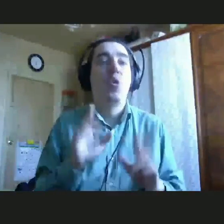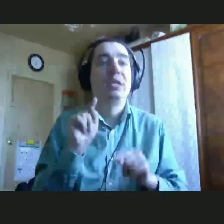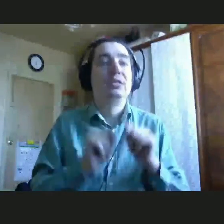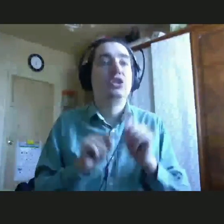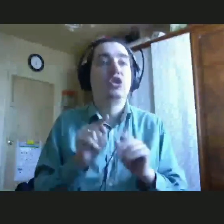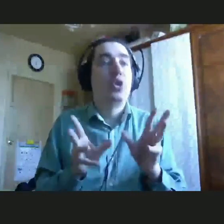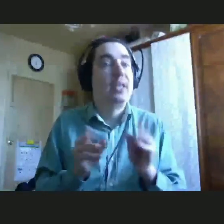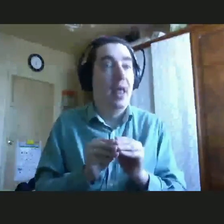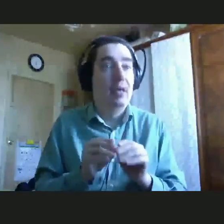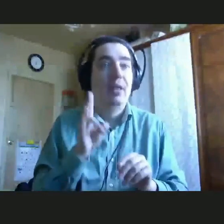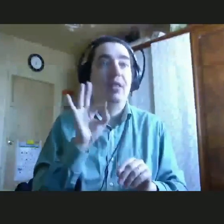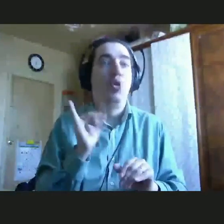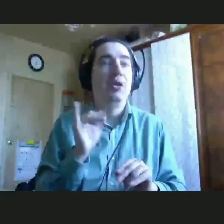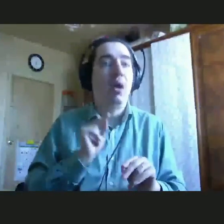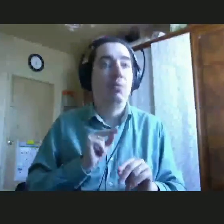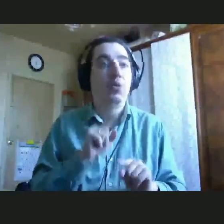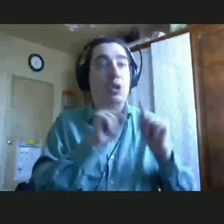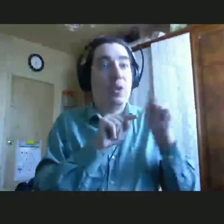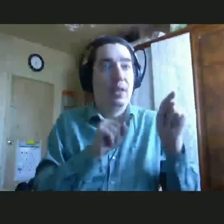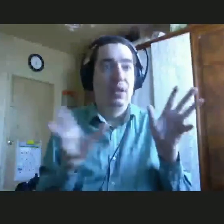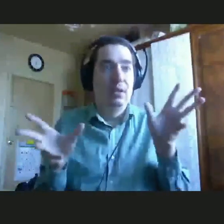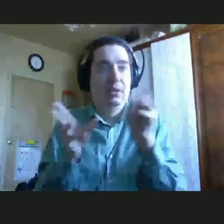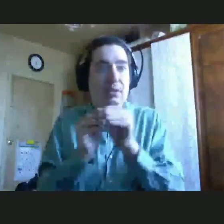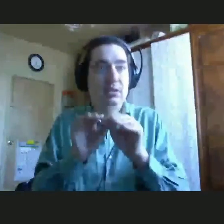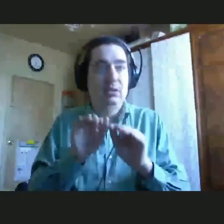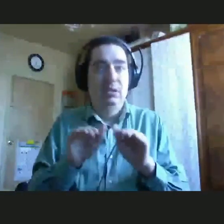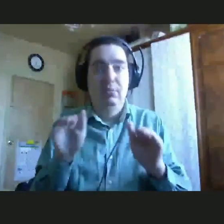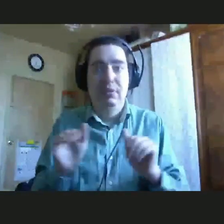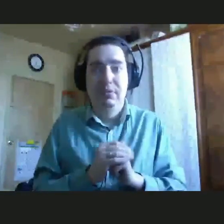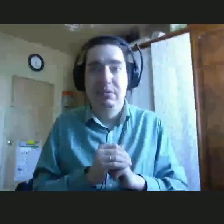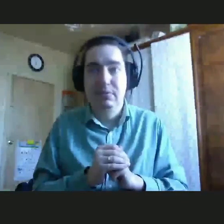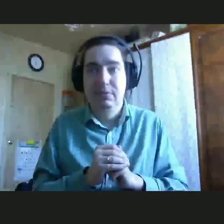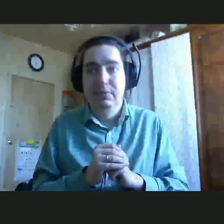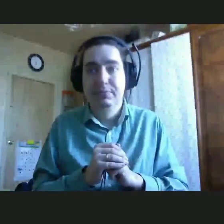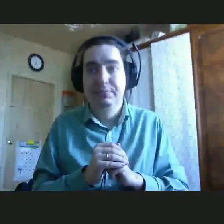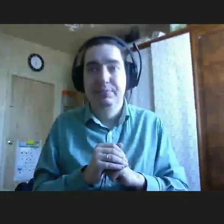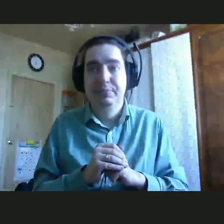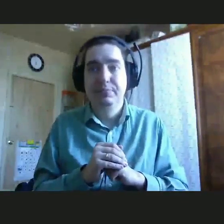работаем с детьми. Мы отобрали 100 подростков из Москвы.